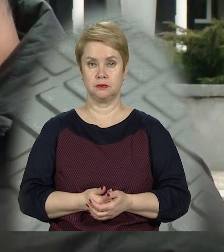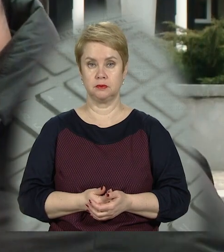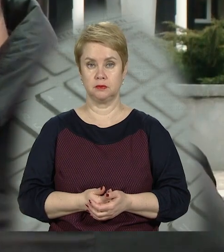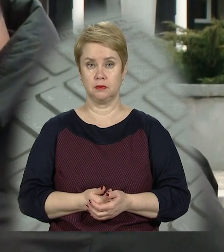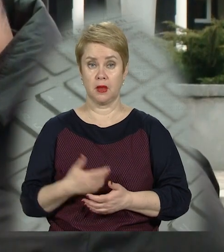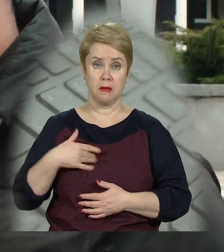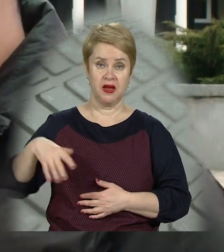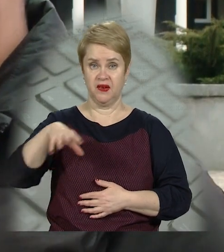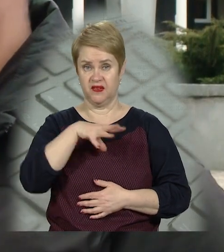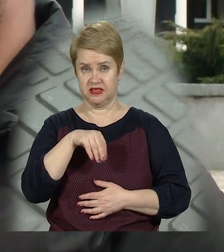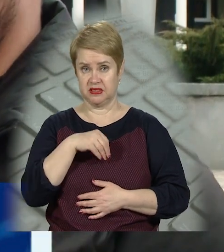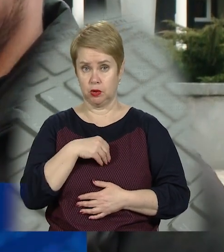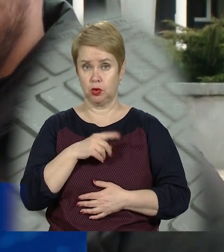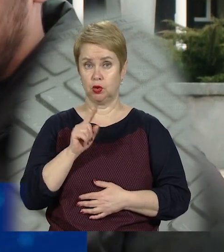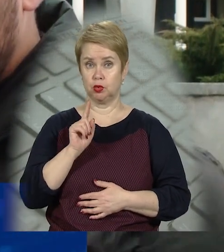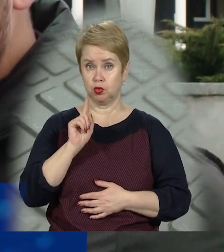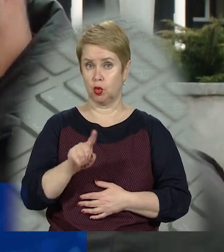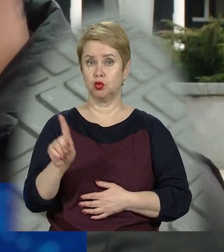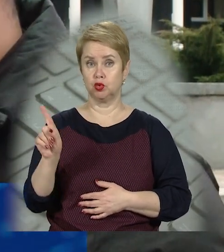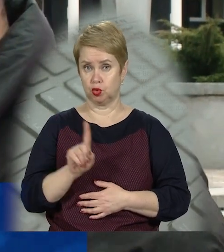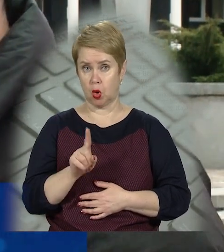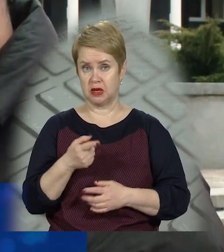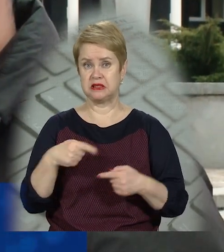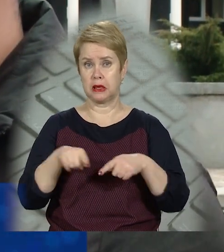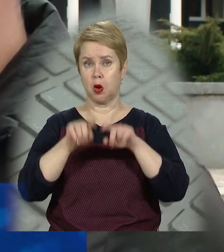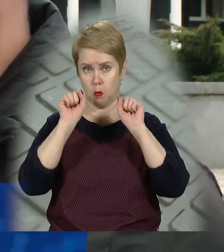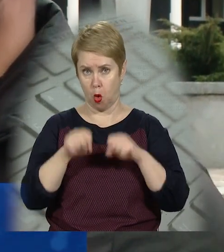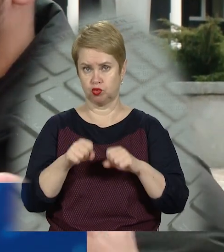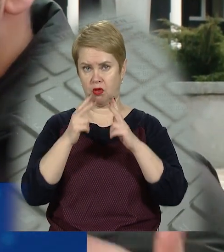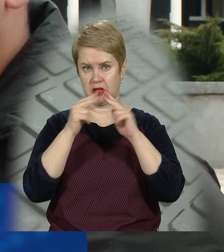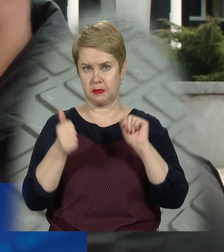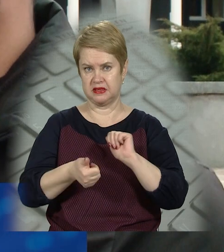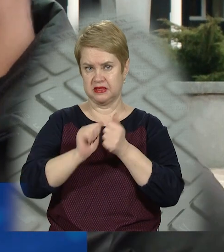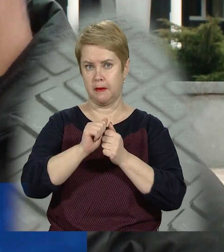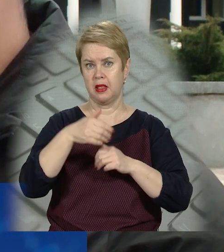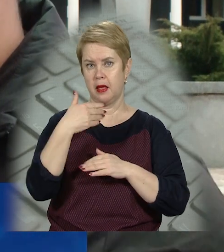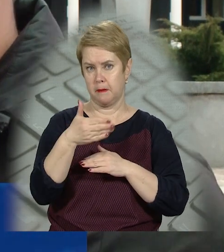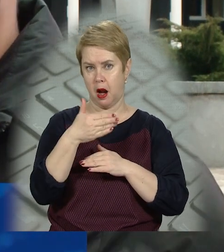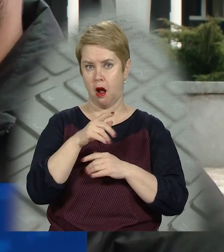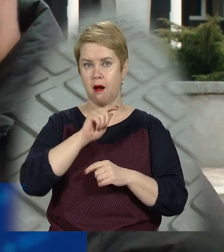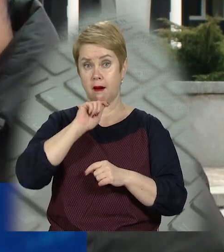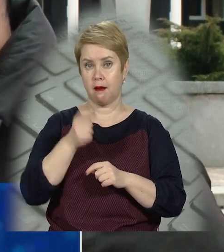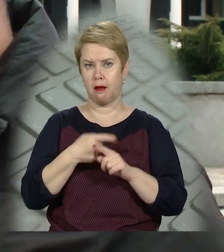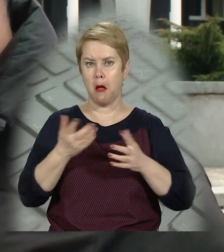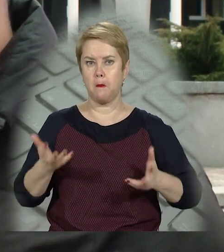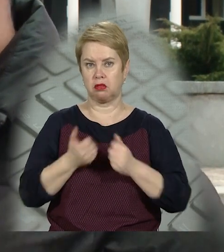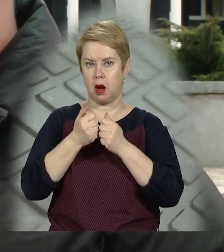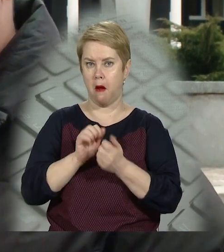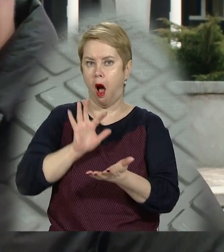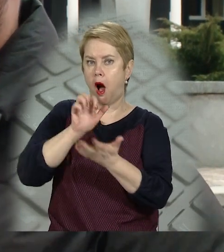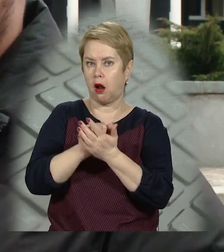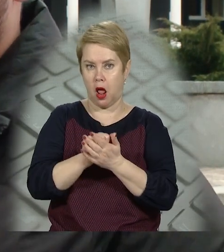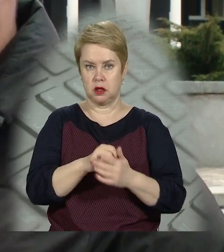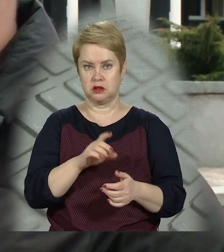Ми всі зійшли до того, що все ж таки можна у Дніпрі замінити прапор країни, яка підтримує агресора,